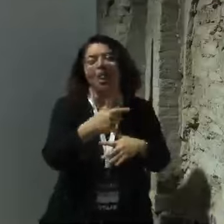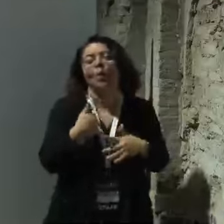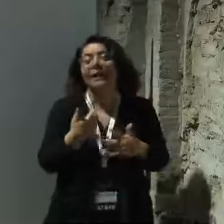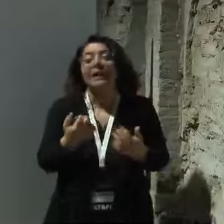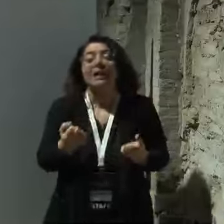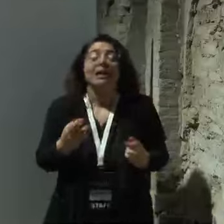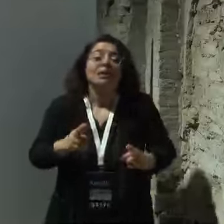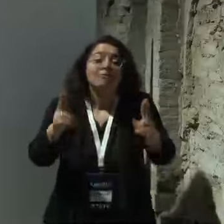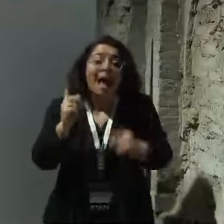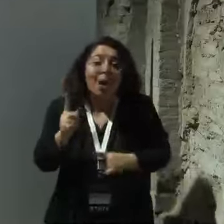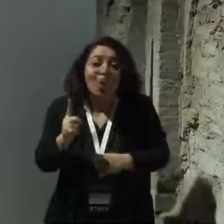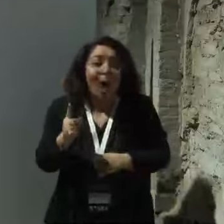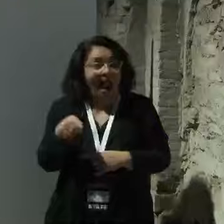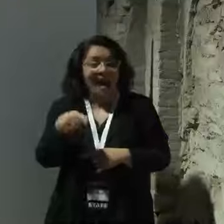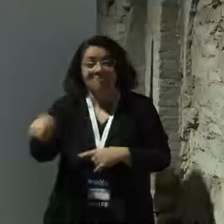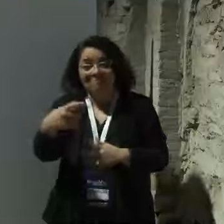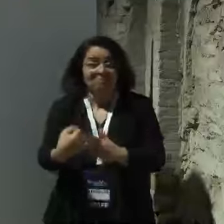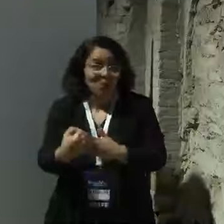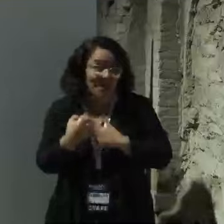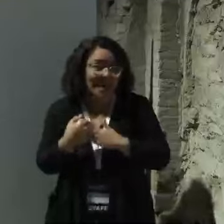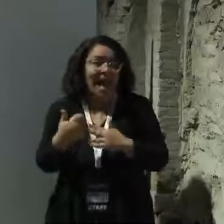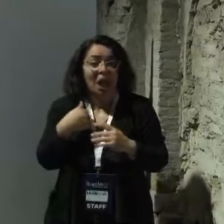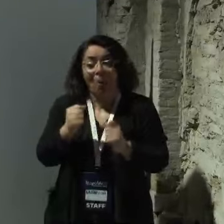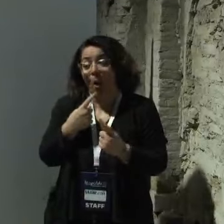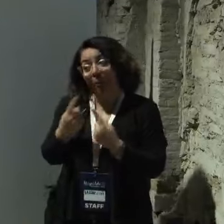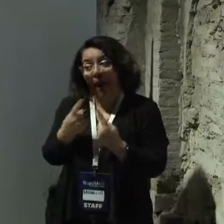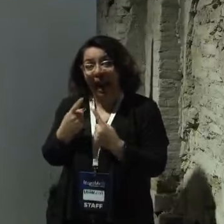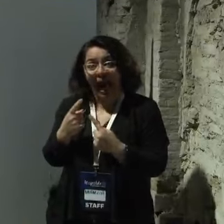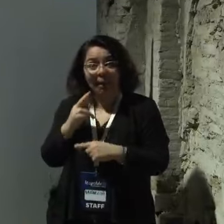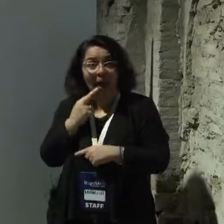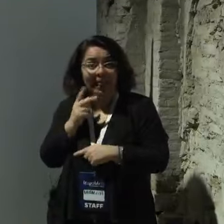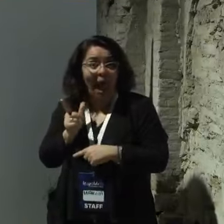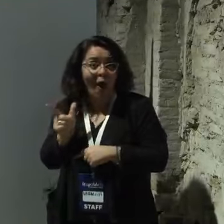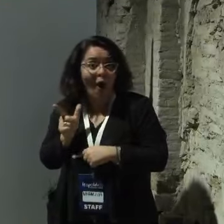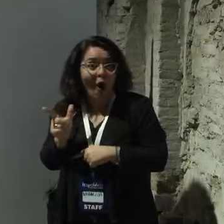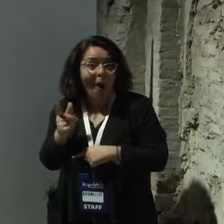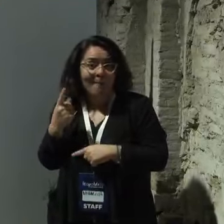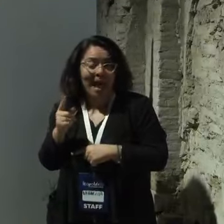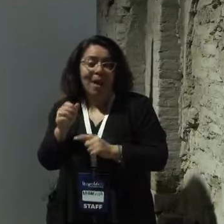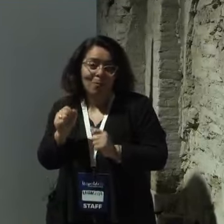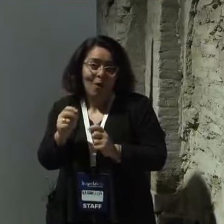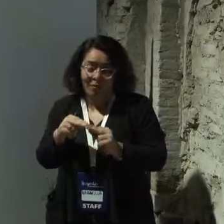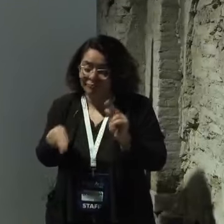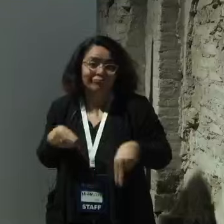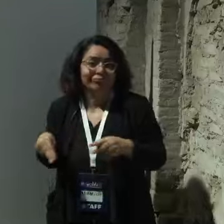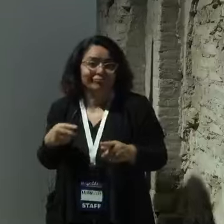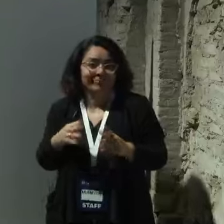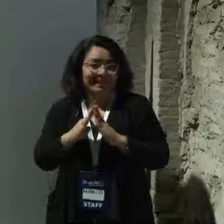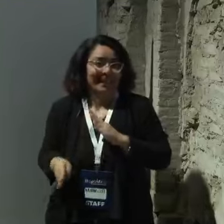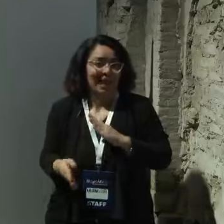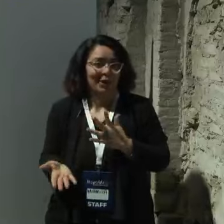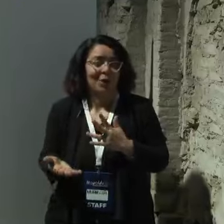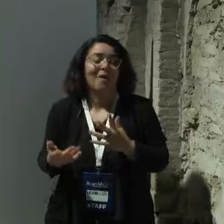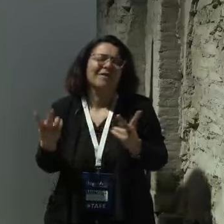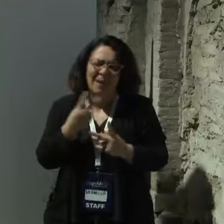di poter parlare con Matteo per vedere se si può fare questa bilaterale perché in realtà è molto complicato, mi sembra in Italia